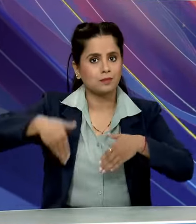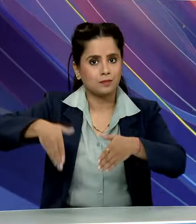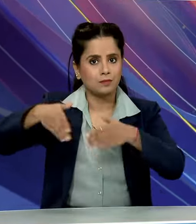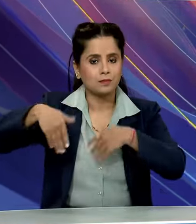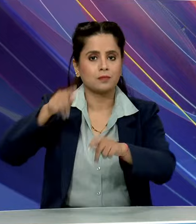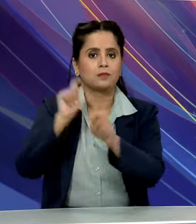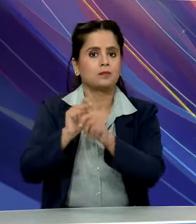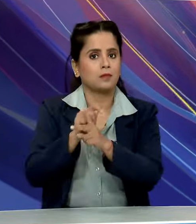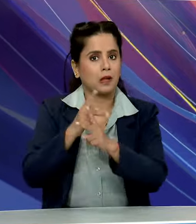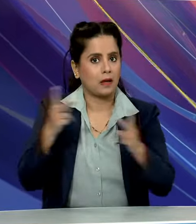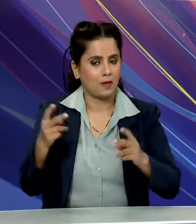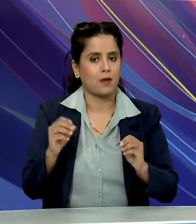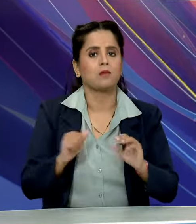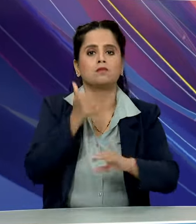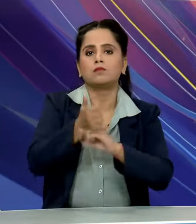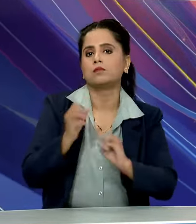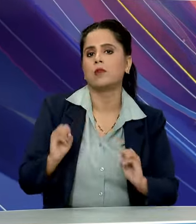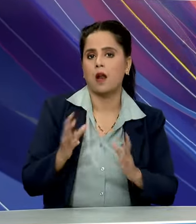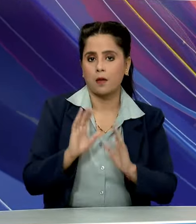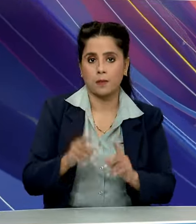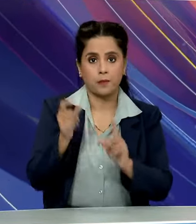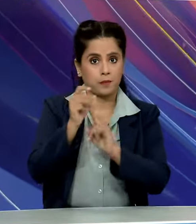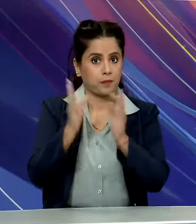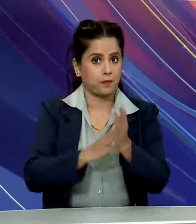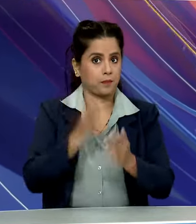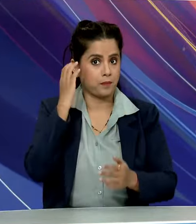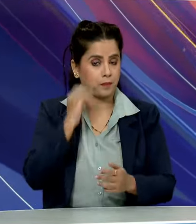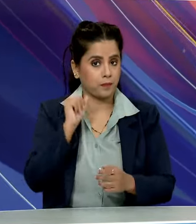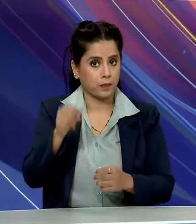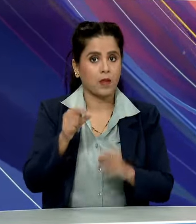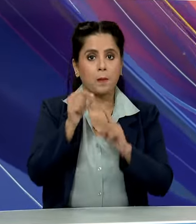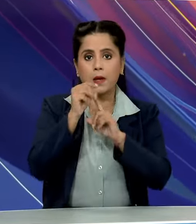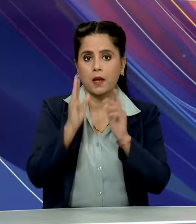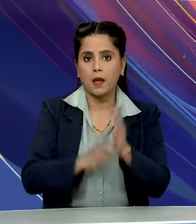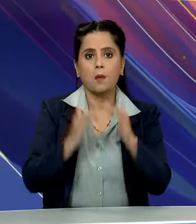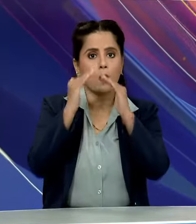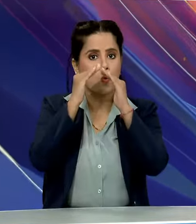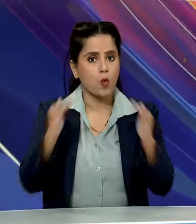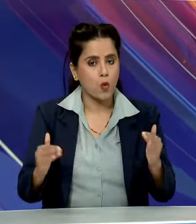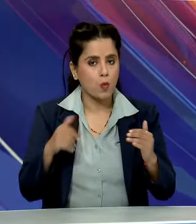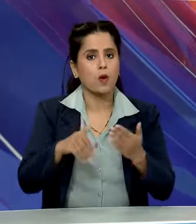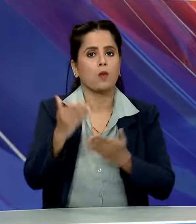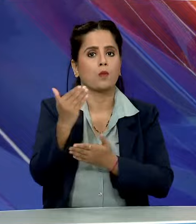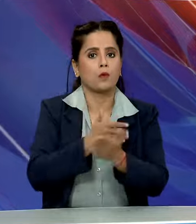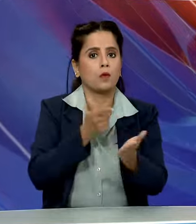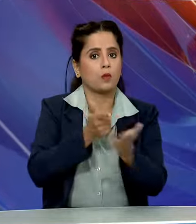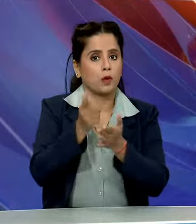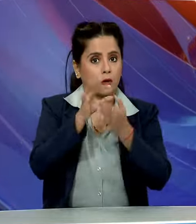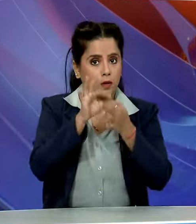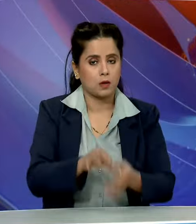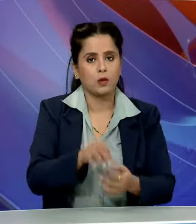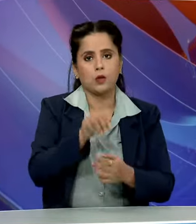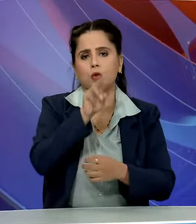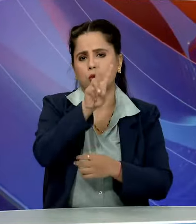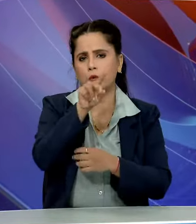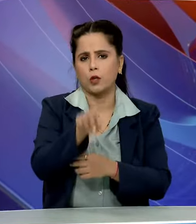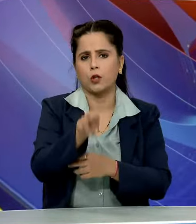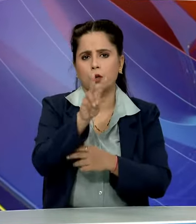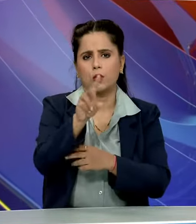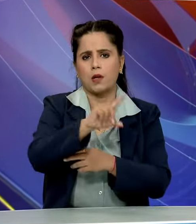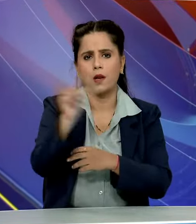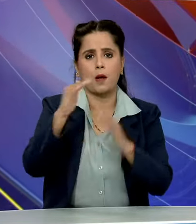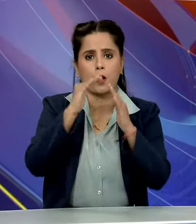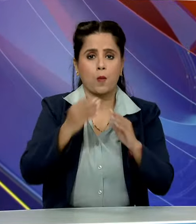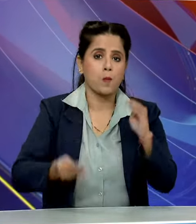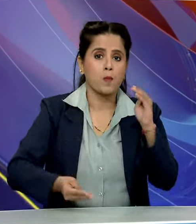की आधार शिला भी रखी प्रधान मंत्री मोदी ने पी-म आवास योजना क्रामीर के तहत निर्मित दो दशन ओव दो लाख से